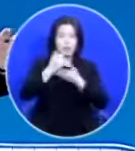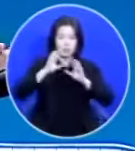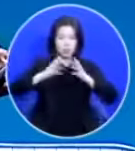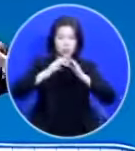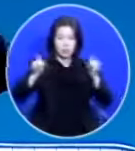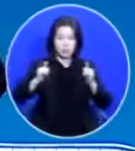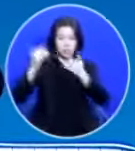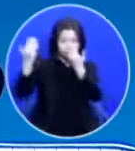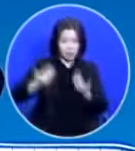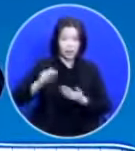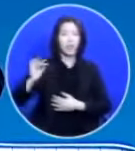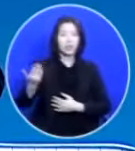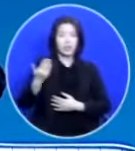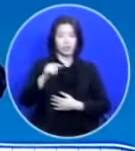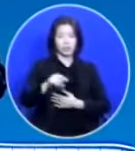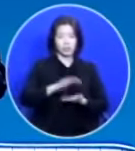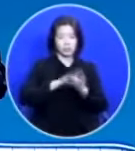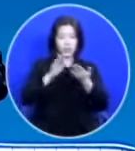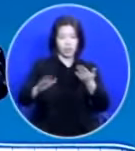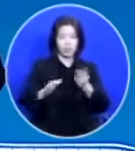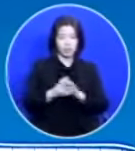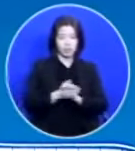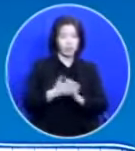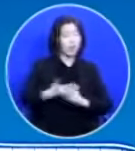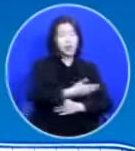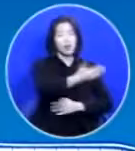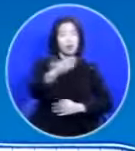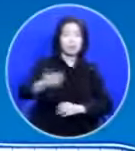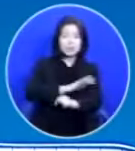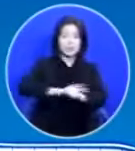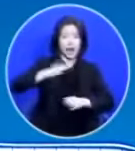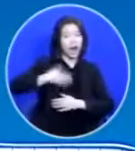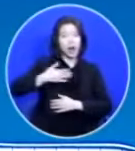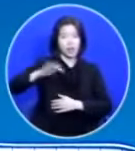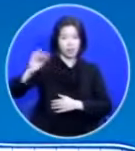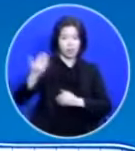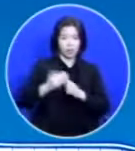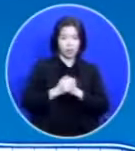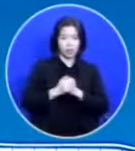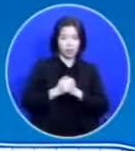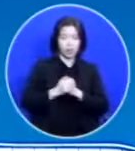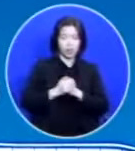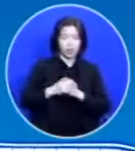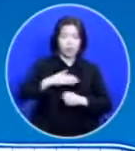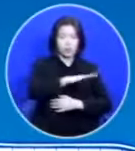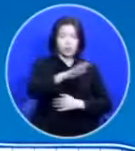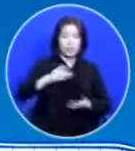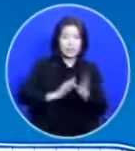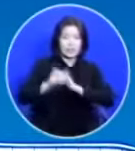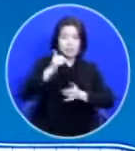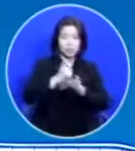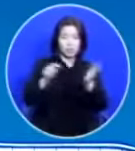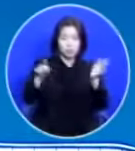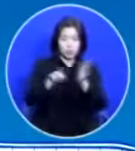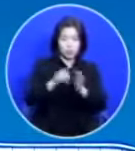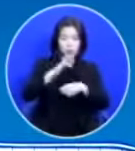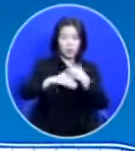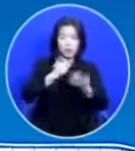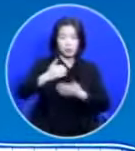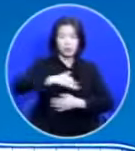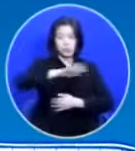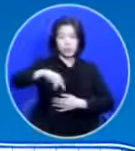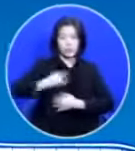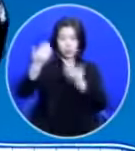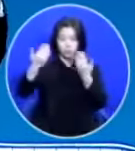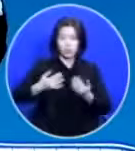되는 겁니다 성령을 여러분이 잘 아셔야 돼요 우리가 예수 믿고 하나님이 우리에게 주신